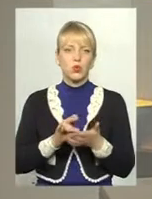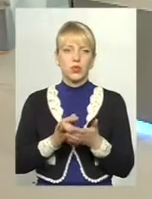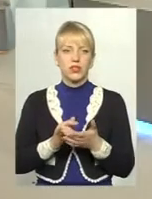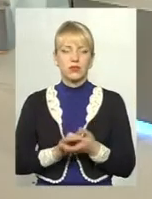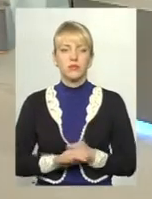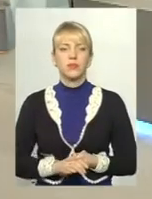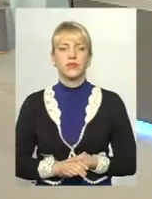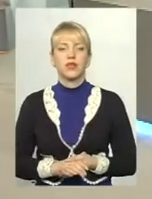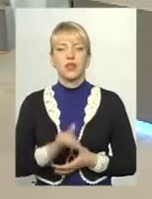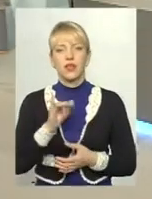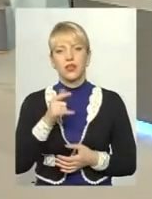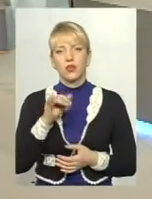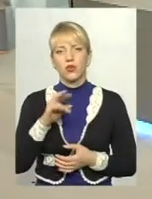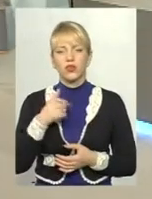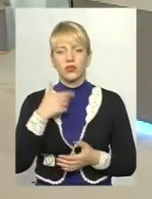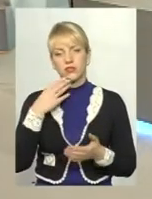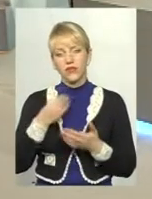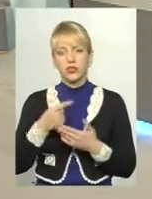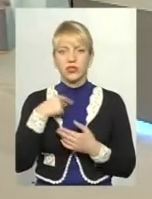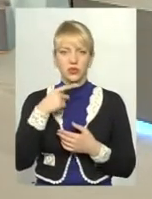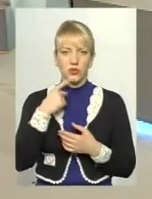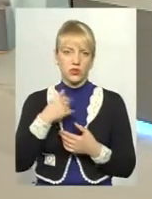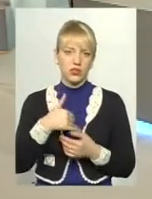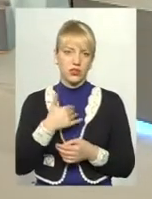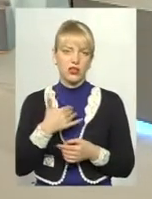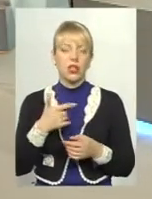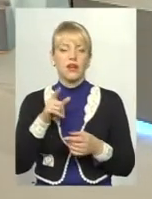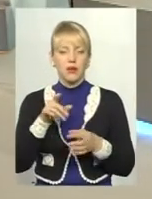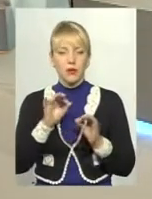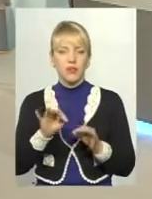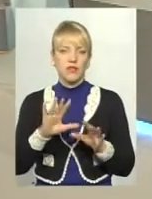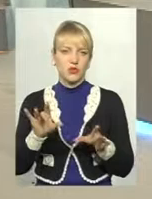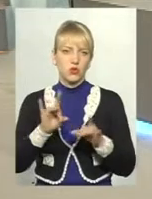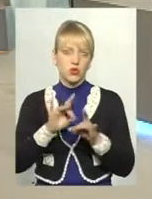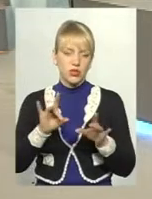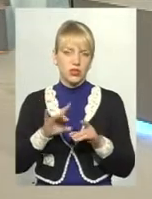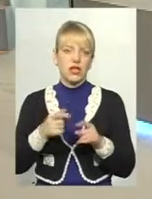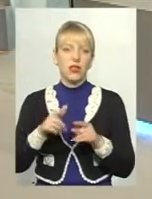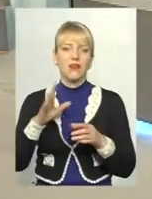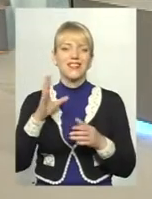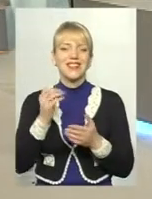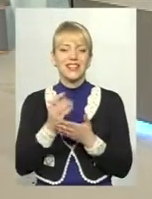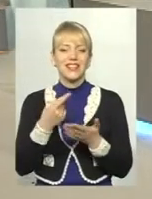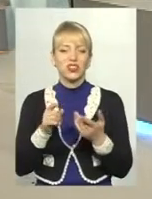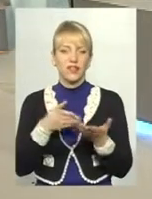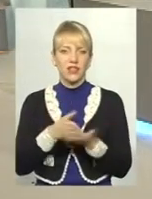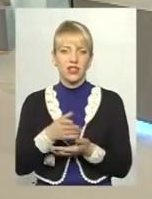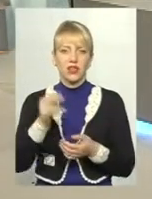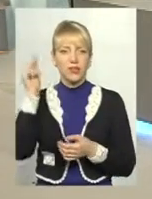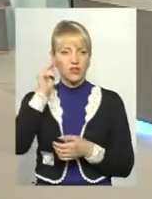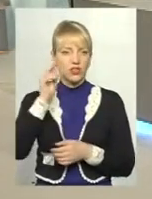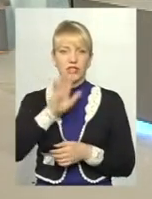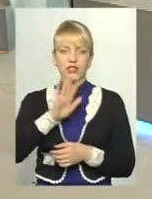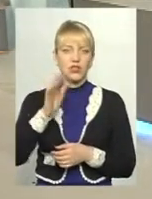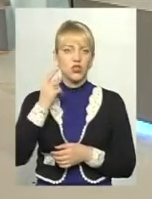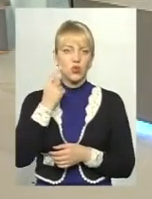додати щось? Так, я свої такі води, які Олеся правильно сказала, а є ще такі, наприклад, варіанти, які вже зроблені. Я завжди кажу, вчитись не соромно